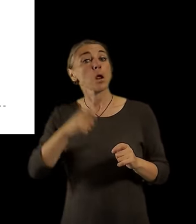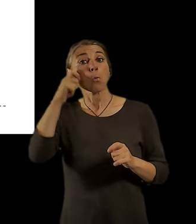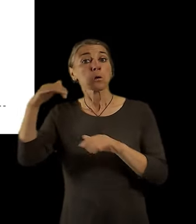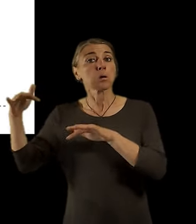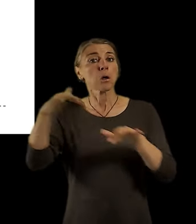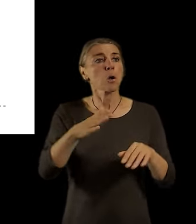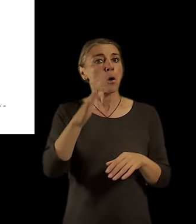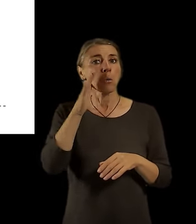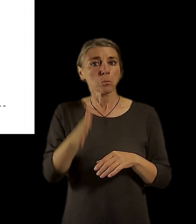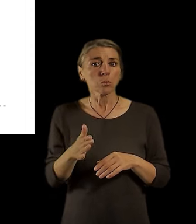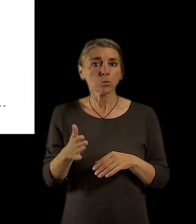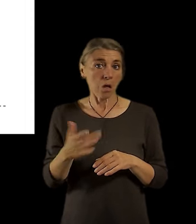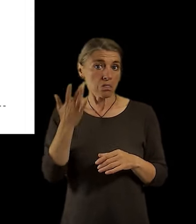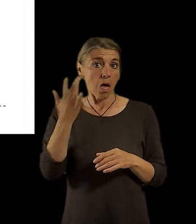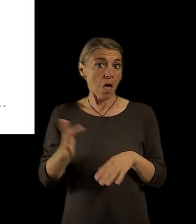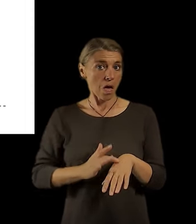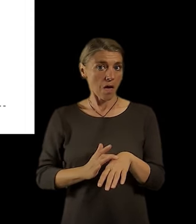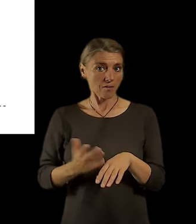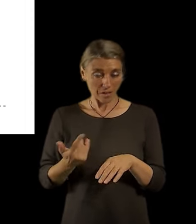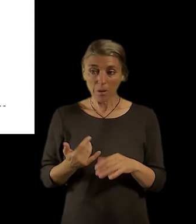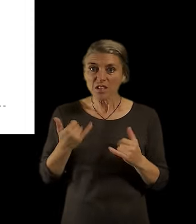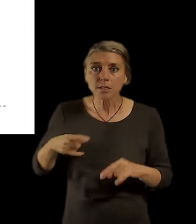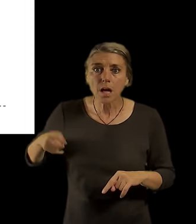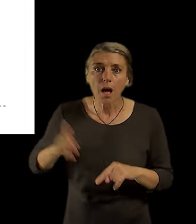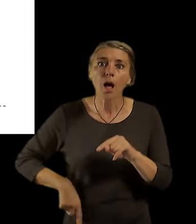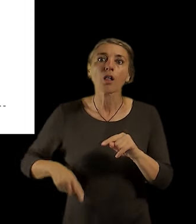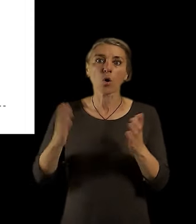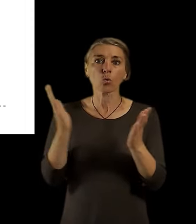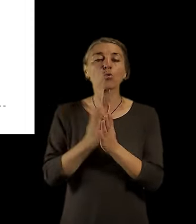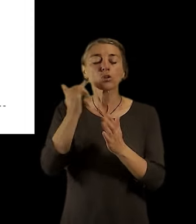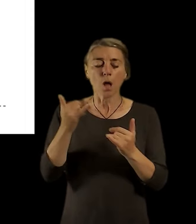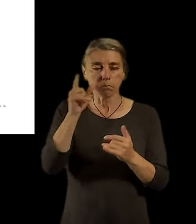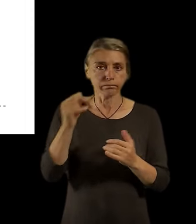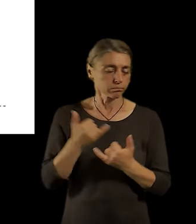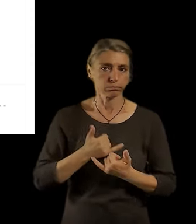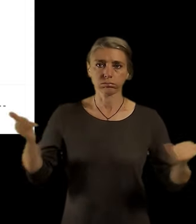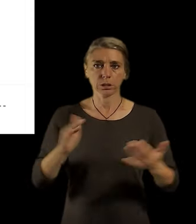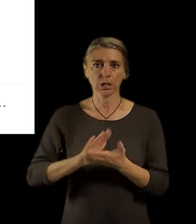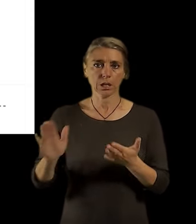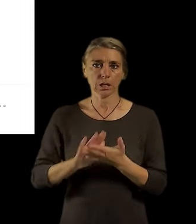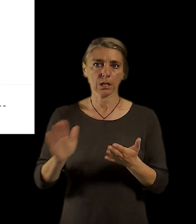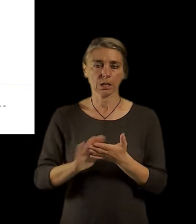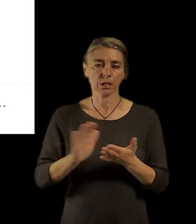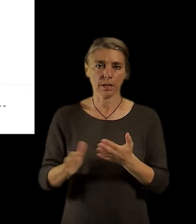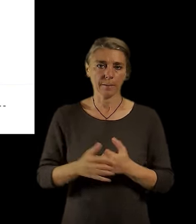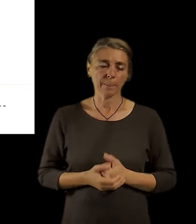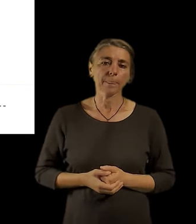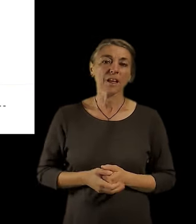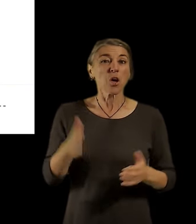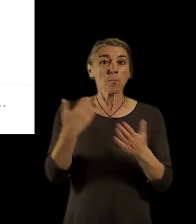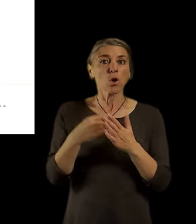úplně ty čísla mění. Pracujeme taky v určitých variantách tady v této analýze. A teď už k těm